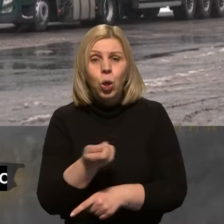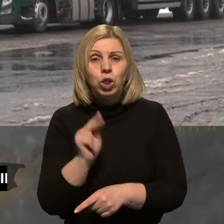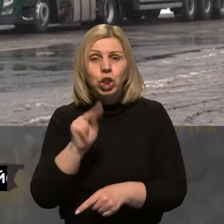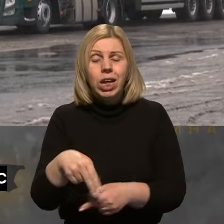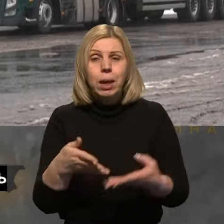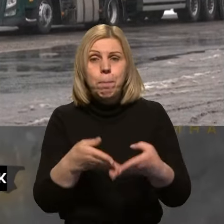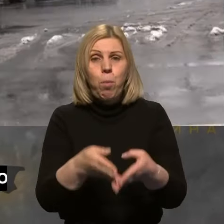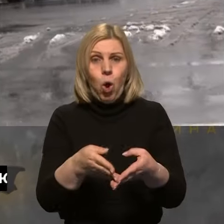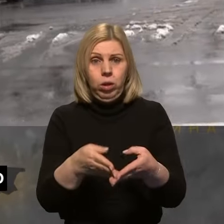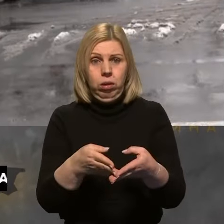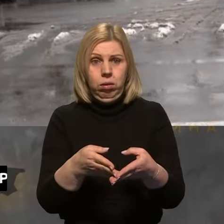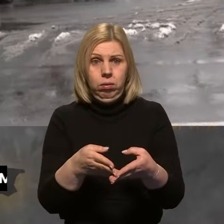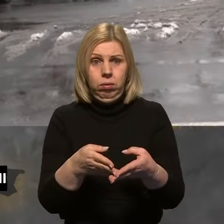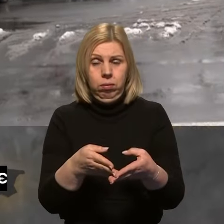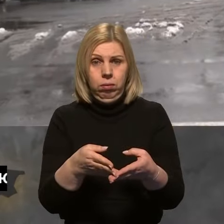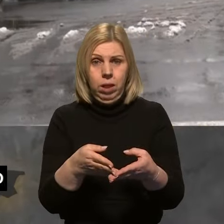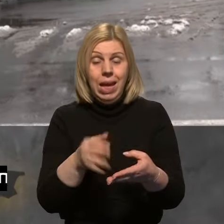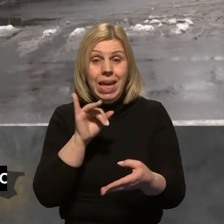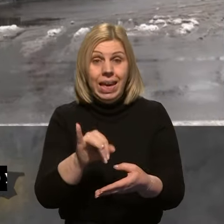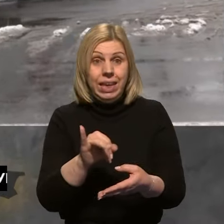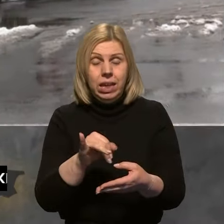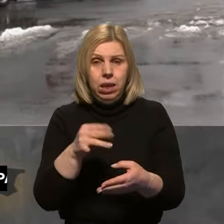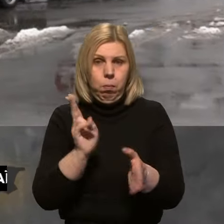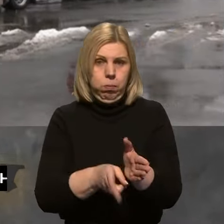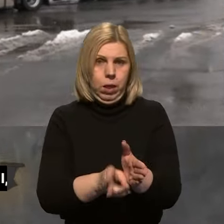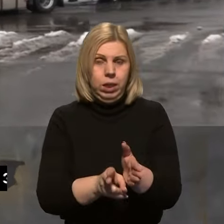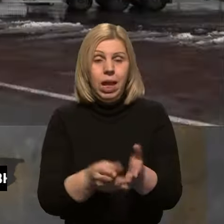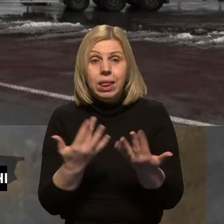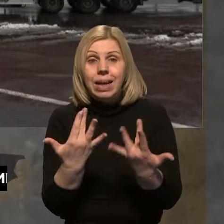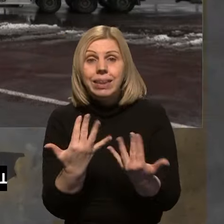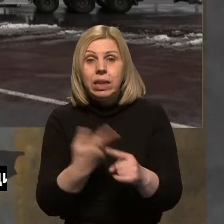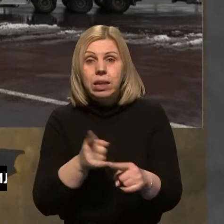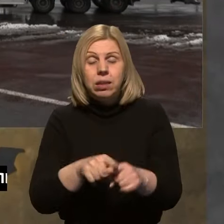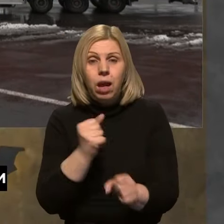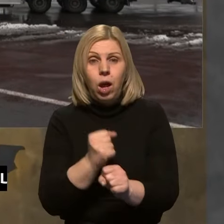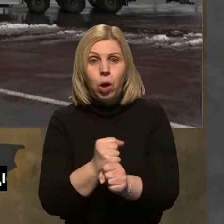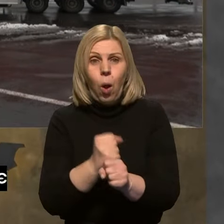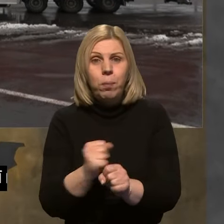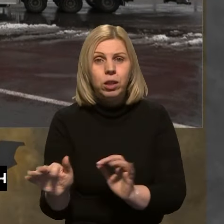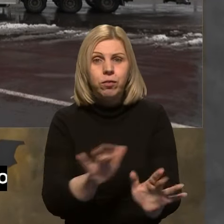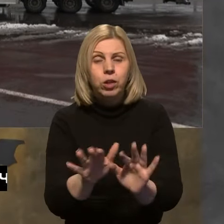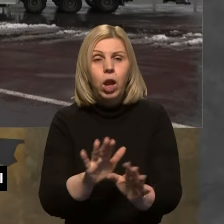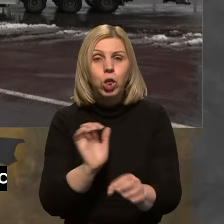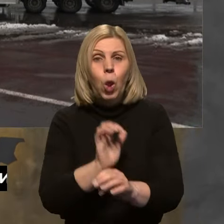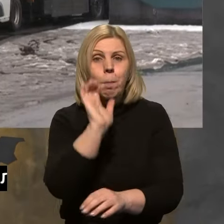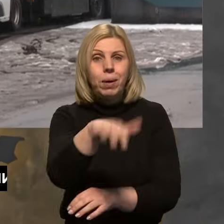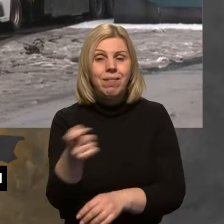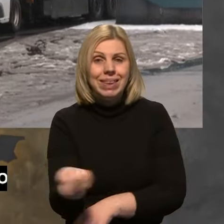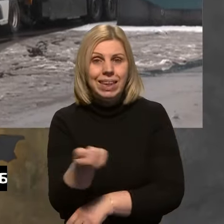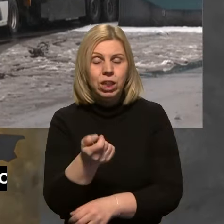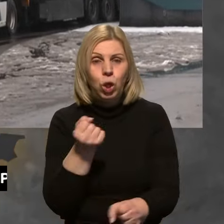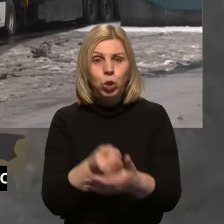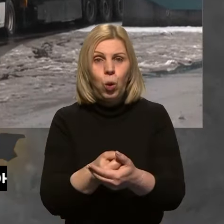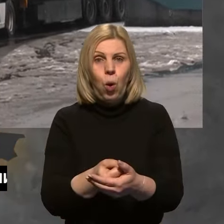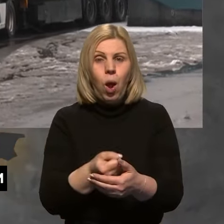морські порти. І залізницю. Наскільки це робить процес доправлення зерна до